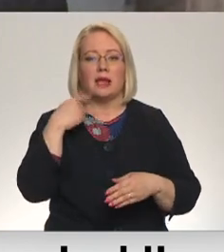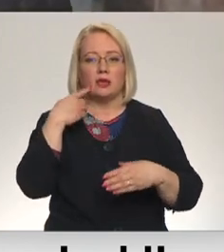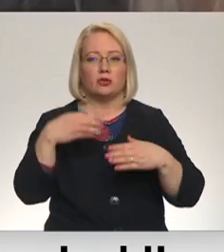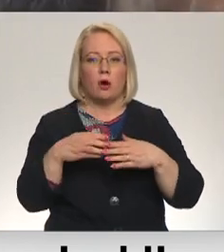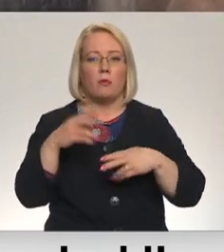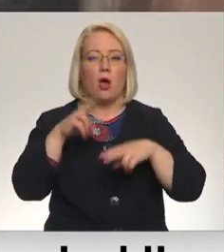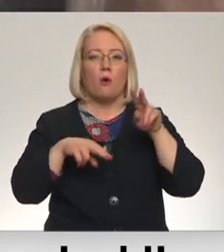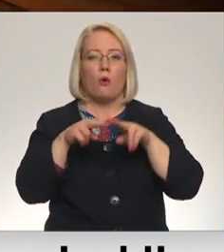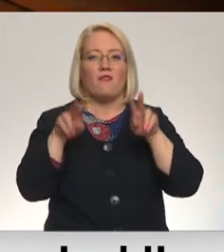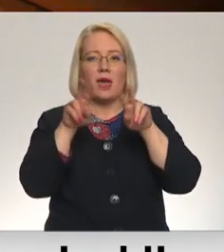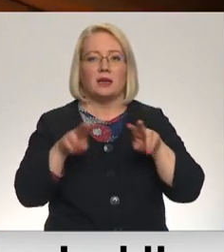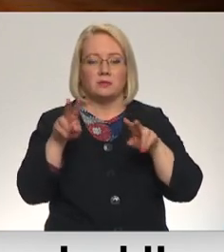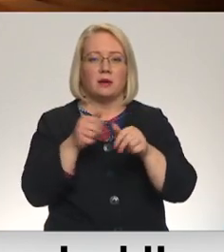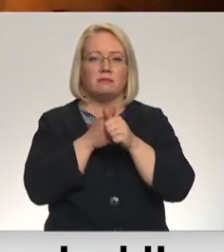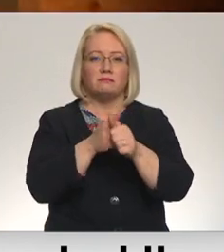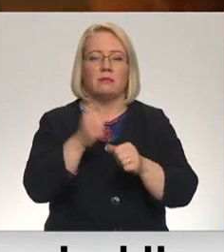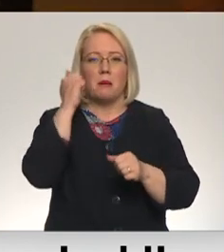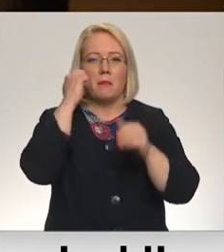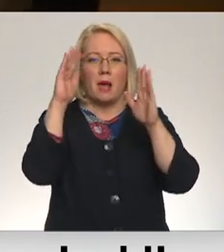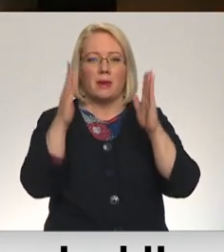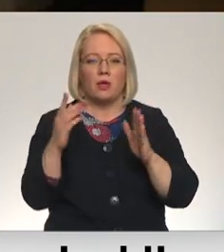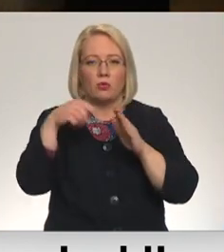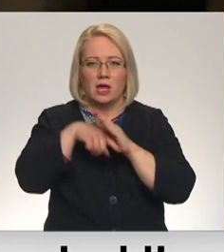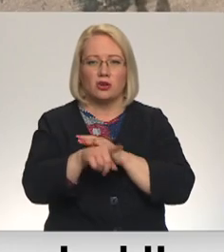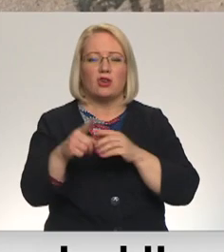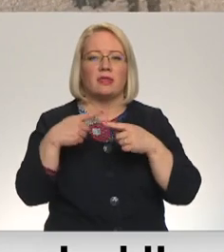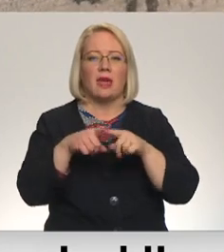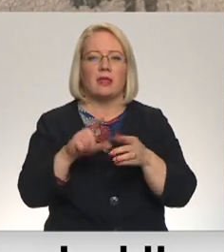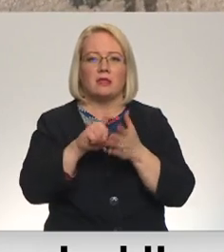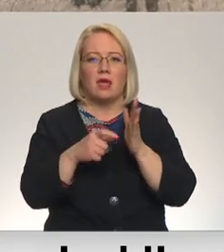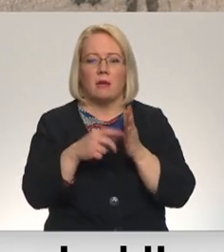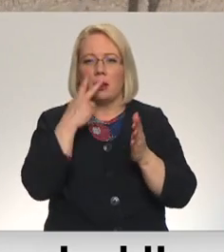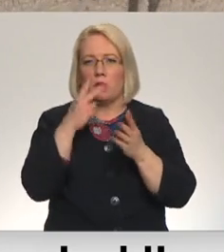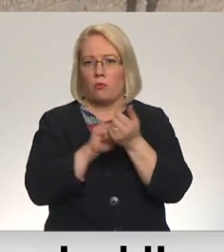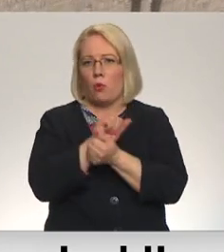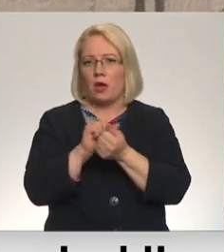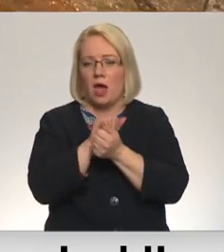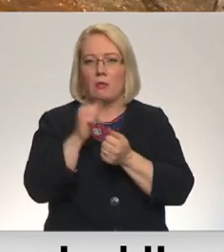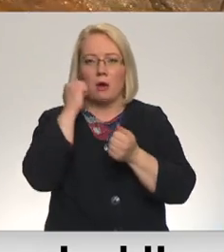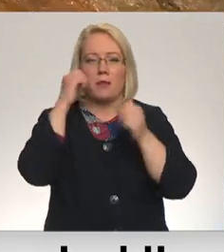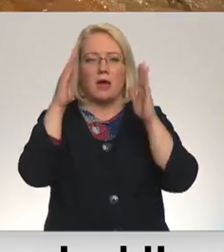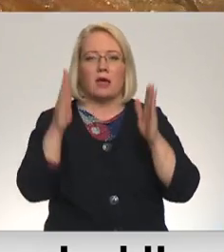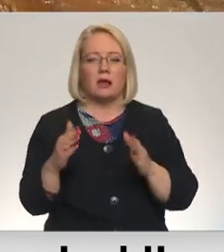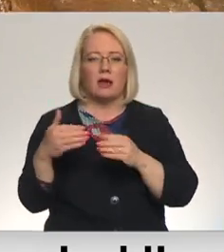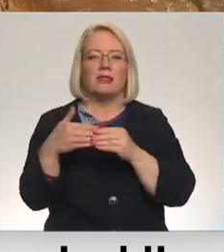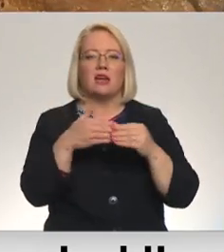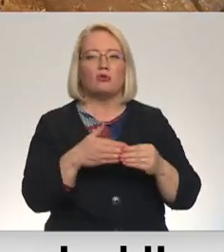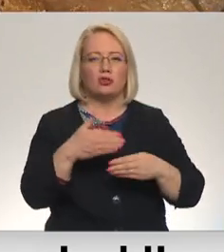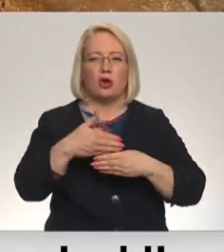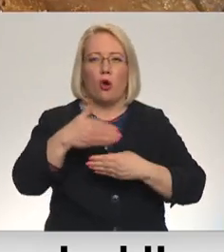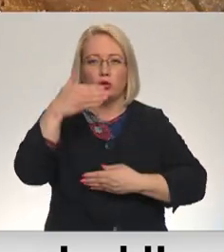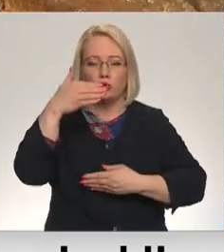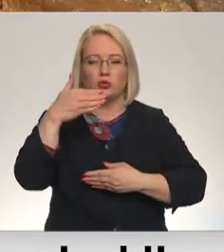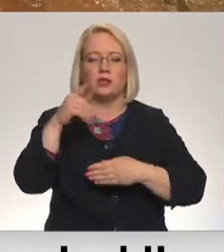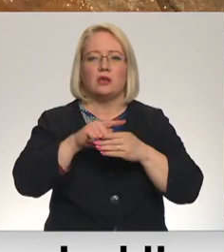eksperti, apsakojot piemenekli un tā tehniskās telpas atklājuši dažādus bojājumus. Piemenekļa nesošās konstrukcijas pazimē bojā